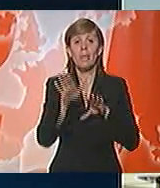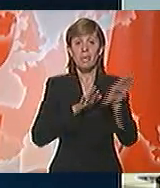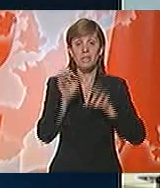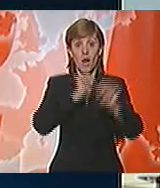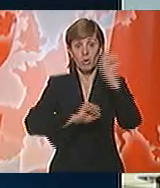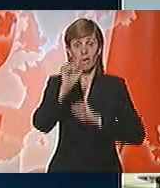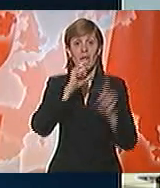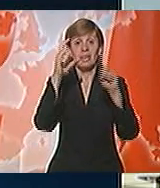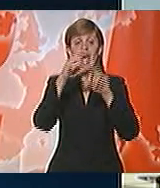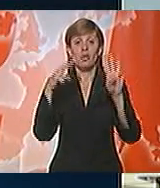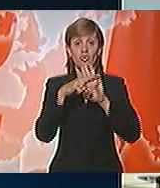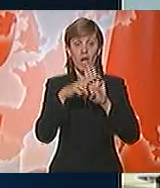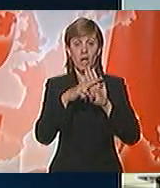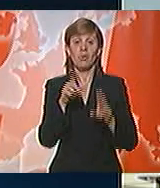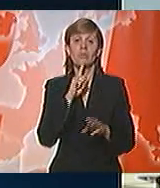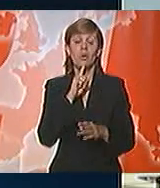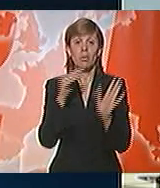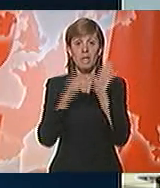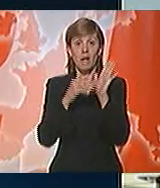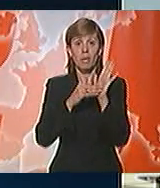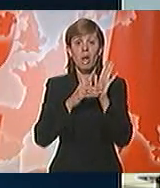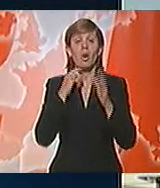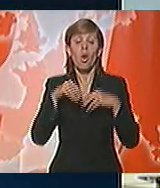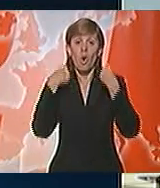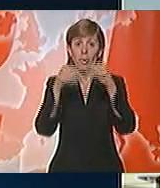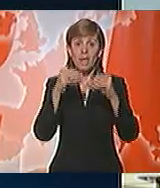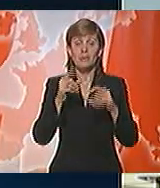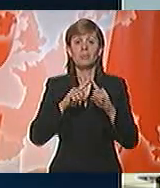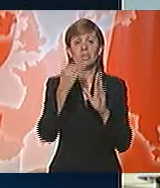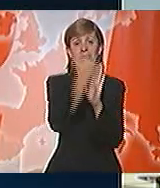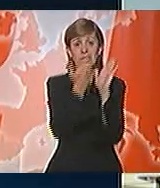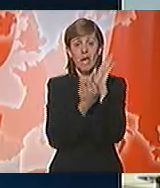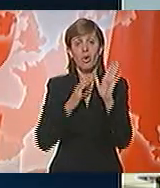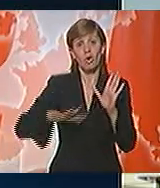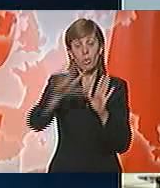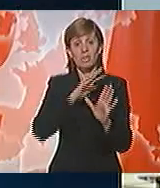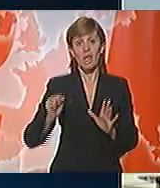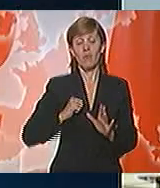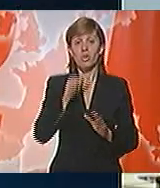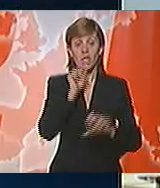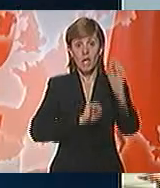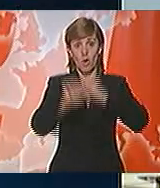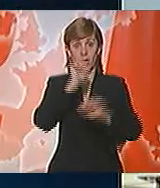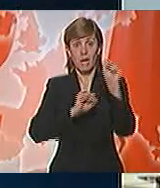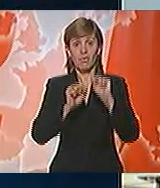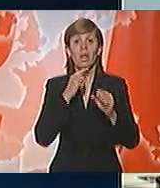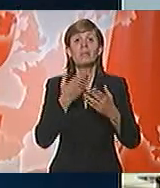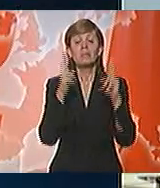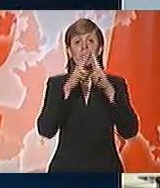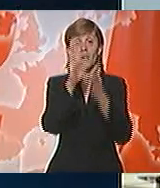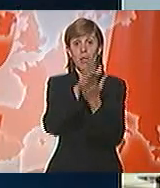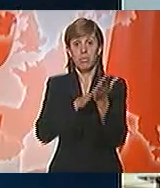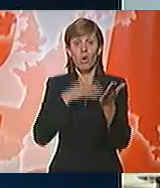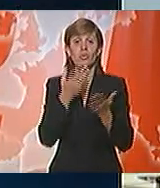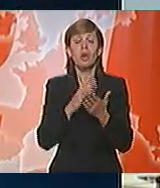odbrane Dragan Šutanovac, koji bi trebalo da obrazlaže set zakona iz oblasti vojske i odbrane. Sednica je počela